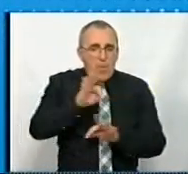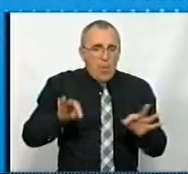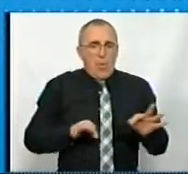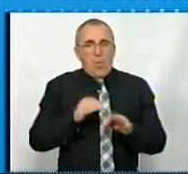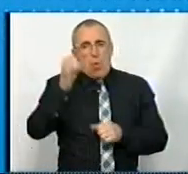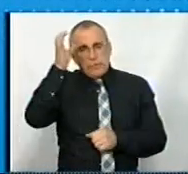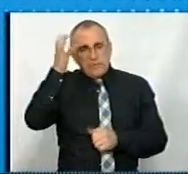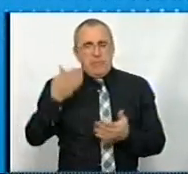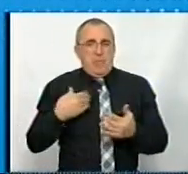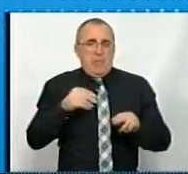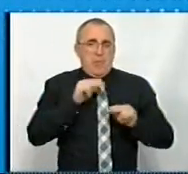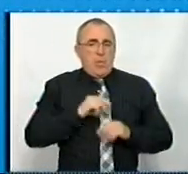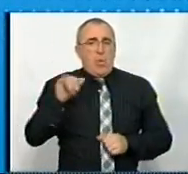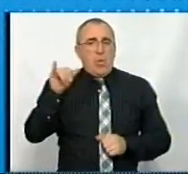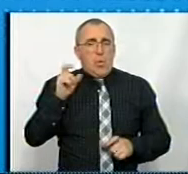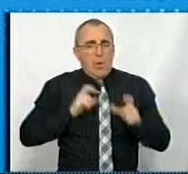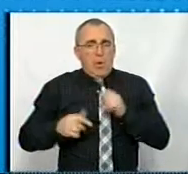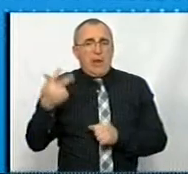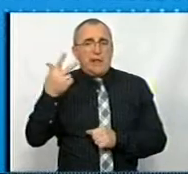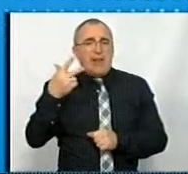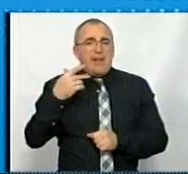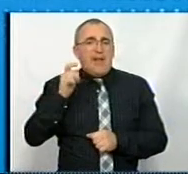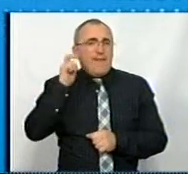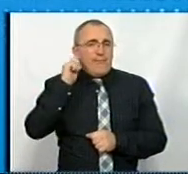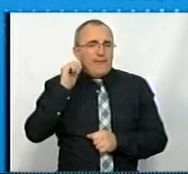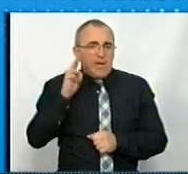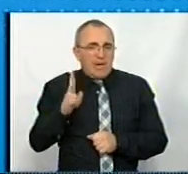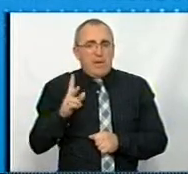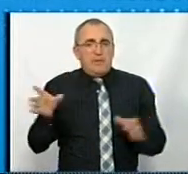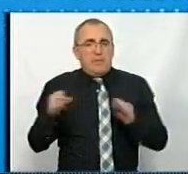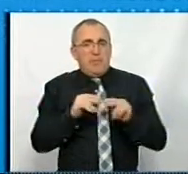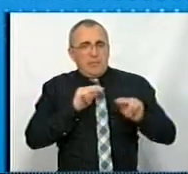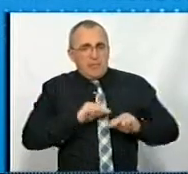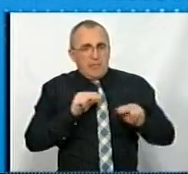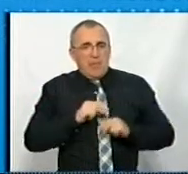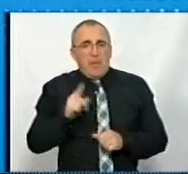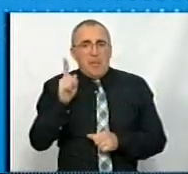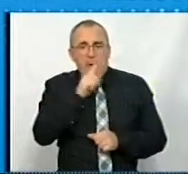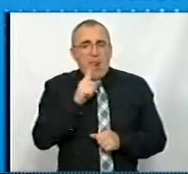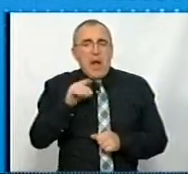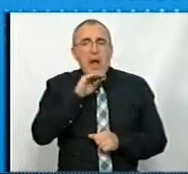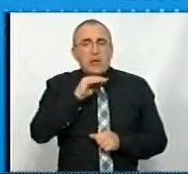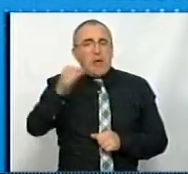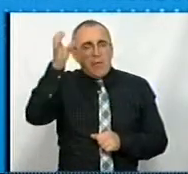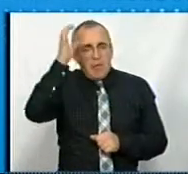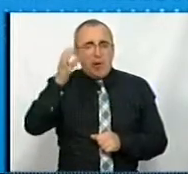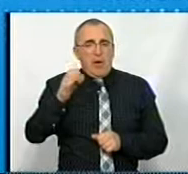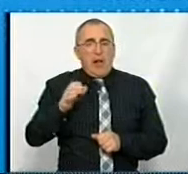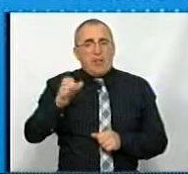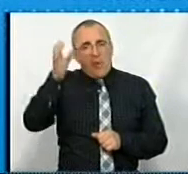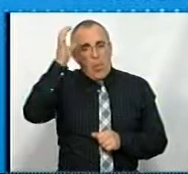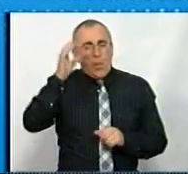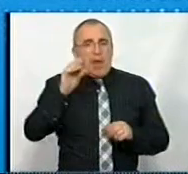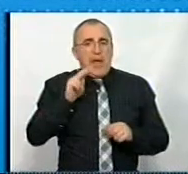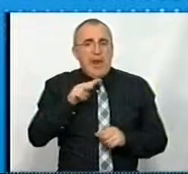зараз з університетом третього віку. Ми активно співпрацюємо з Малою академією наук. Ми працюємо з науковим ліцеєм.